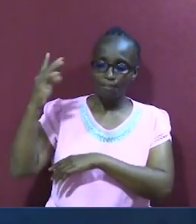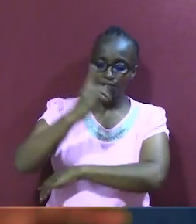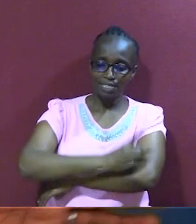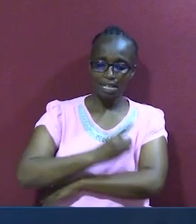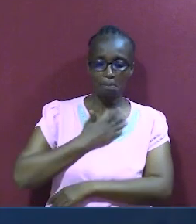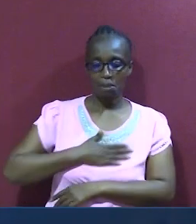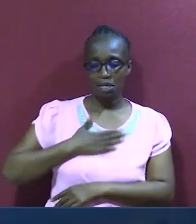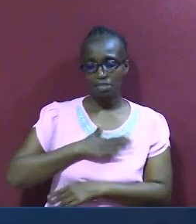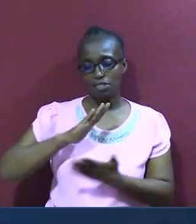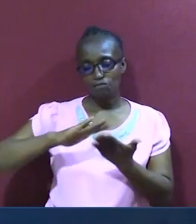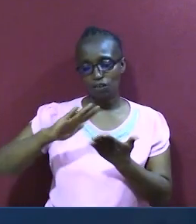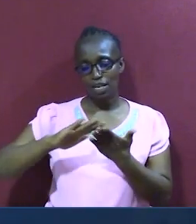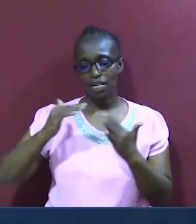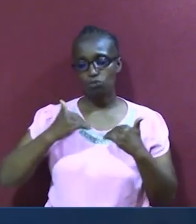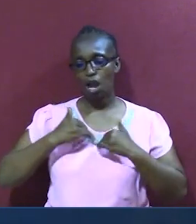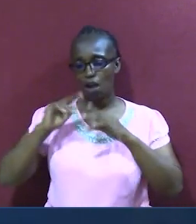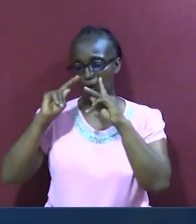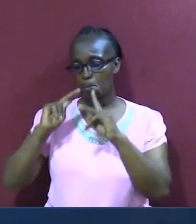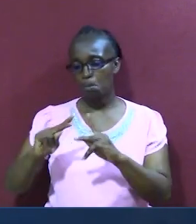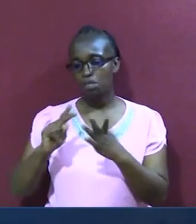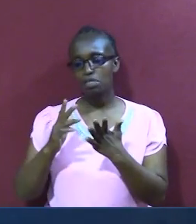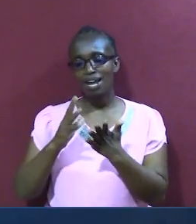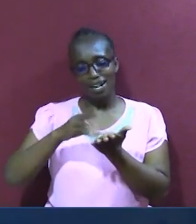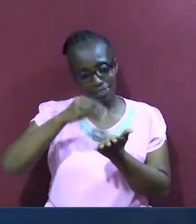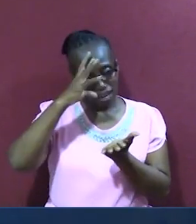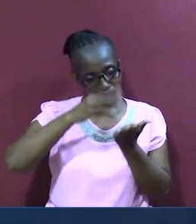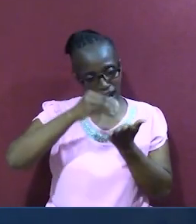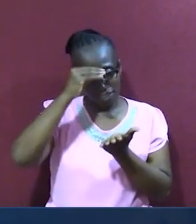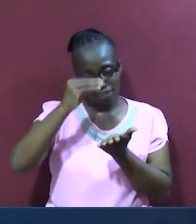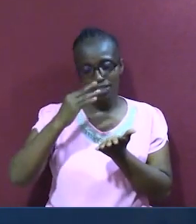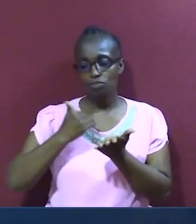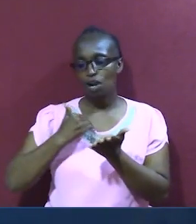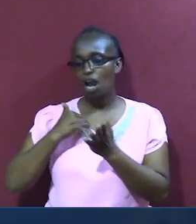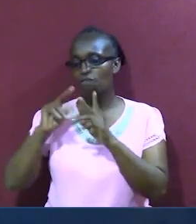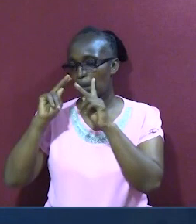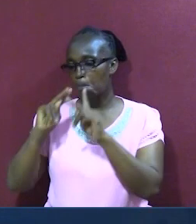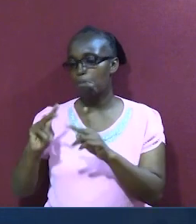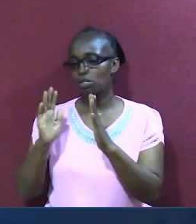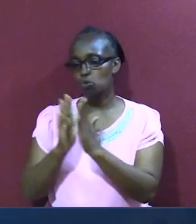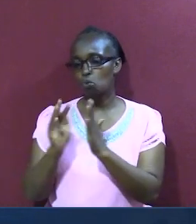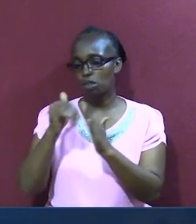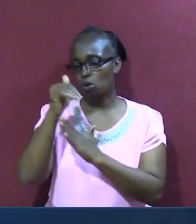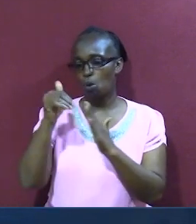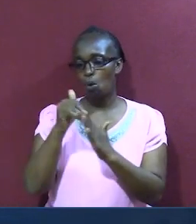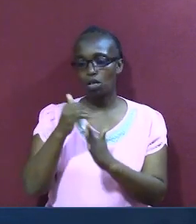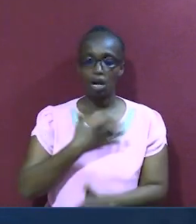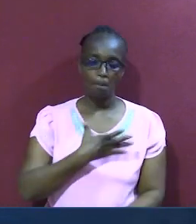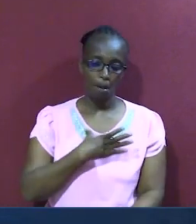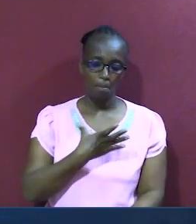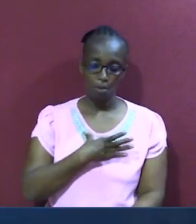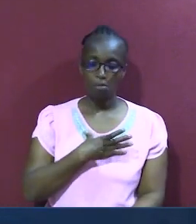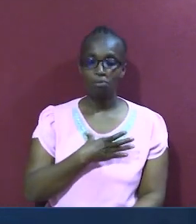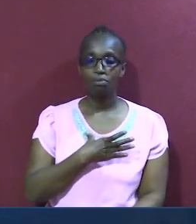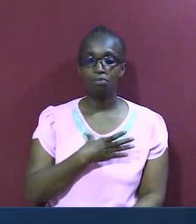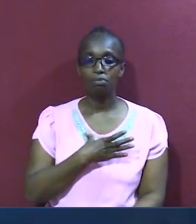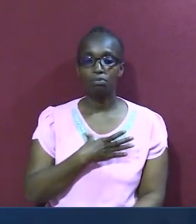hile upate amani, jifunze, tafuta, kuwa na amani na kila mtu, na utaweza kufurahia siku